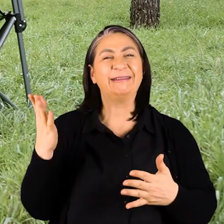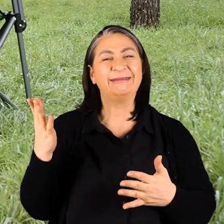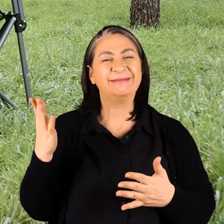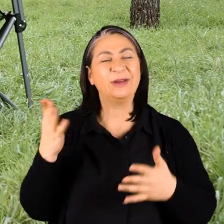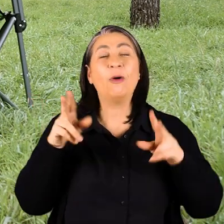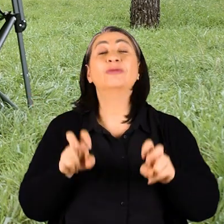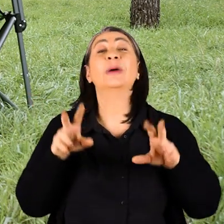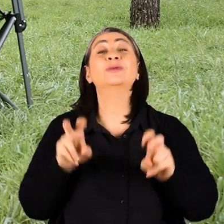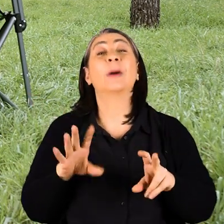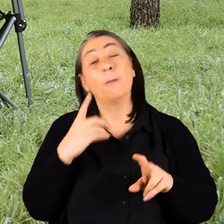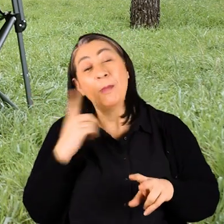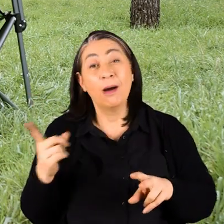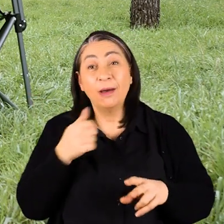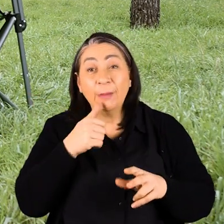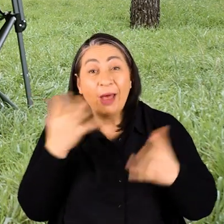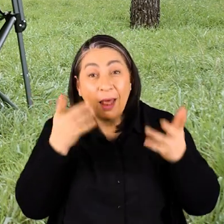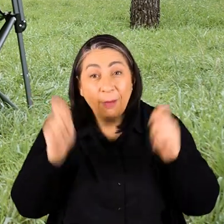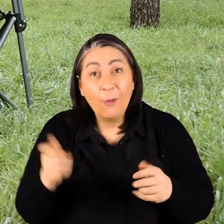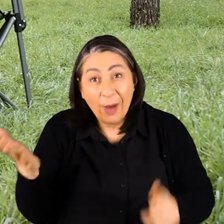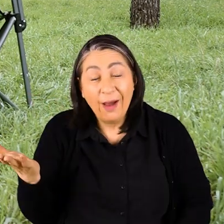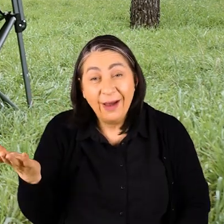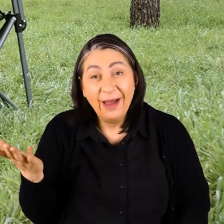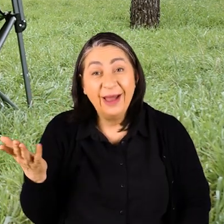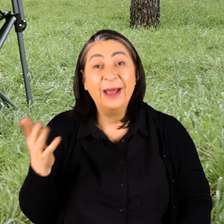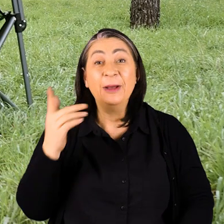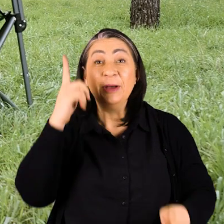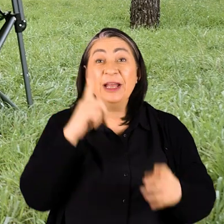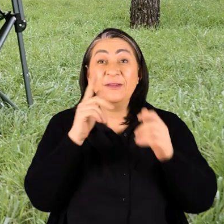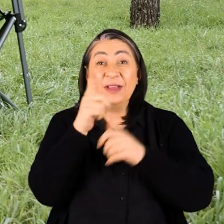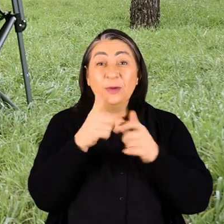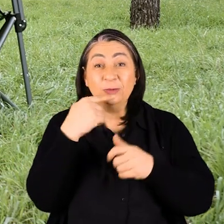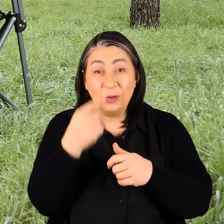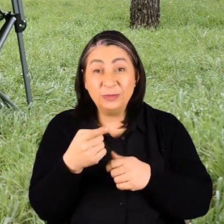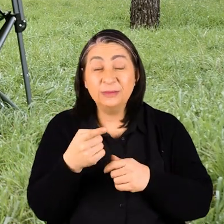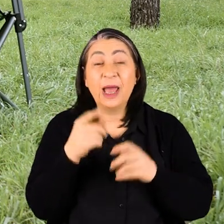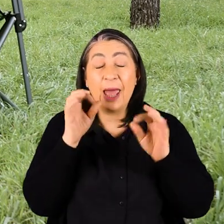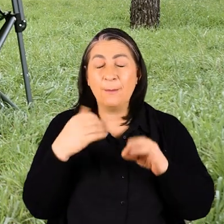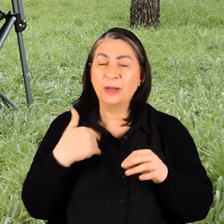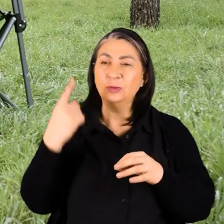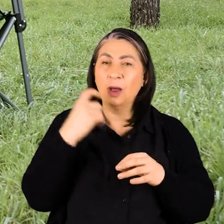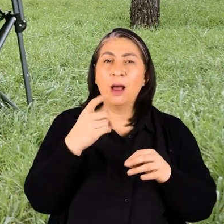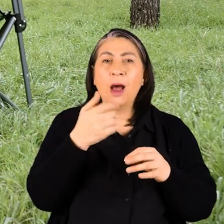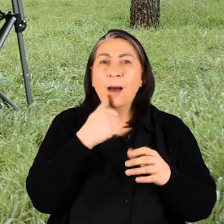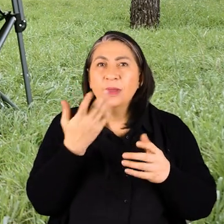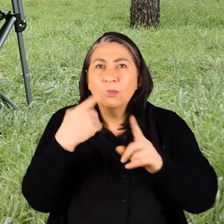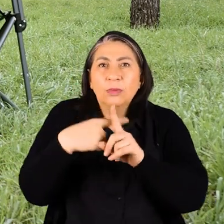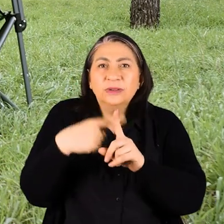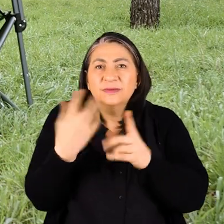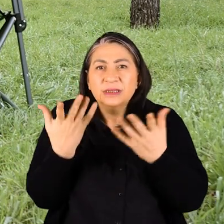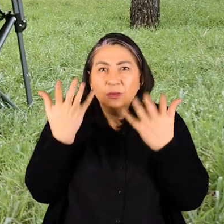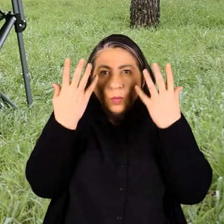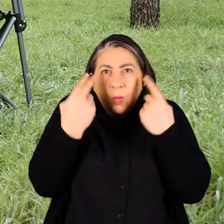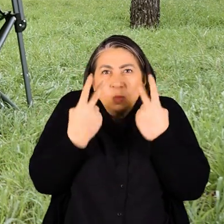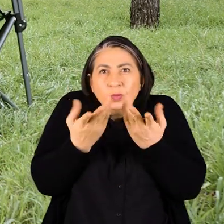Oturmayın oturmayın bakın adamlar neler yapıyor ya Yani bir önceki videoda söylemiştim Hep bana soruyorlar abi motivasyonu nereden buluyorsun